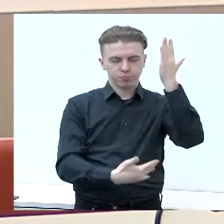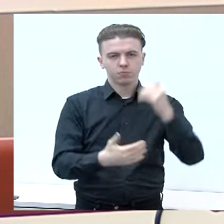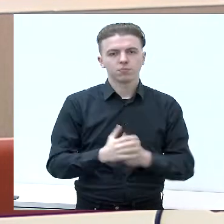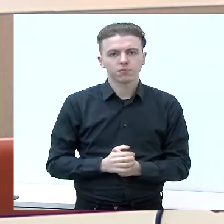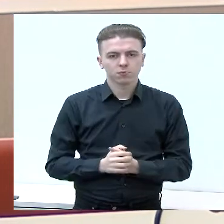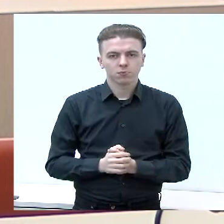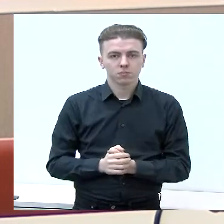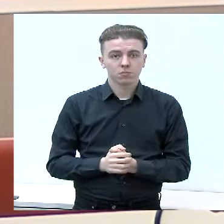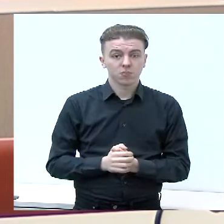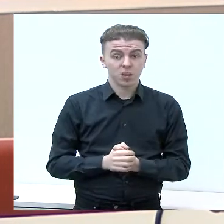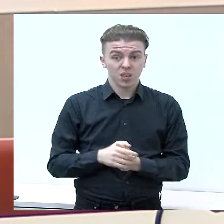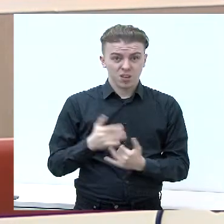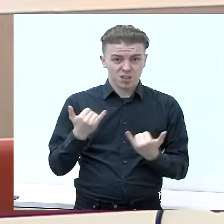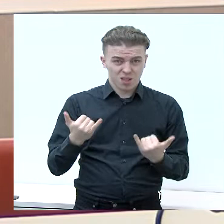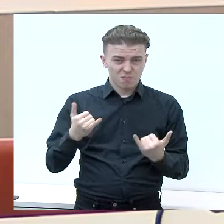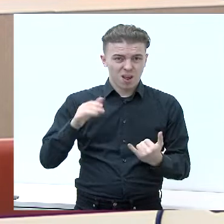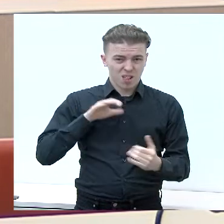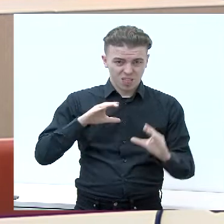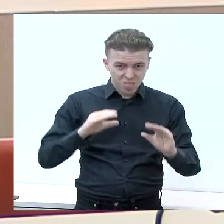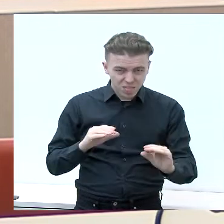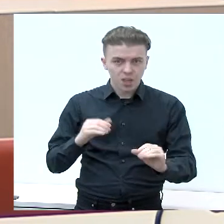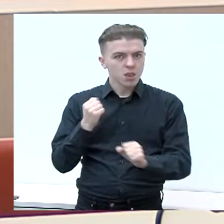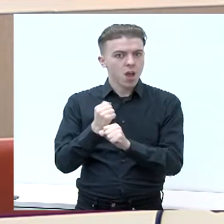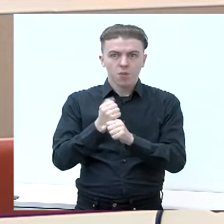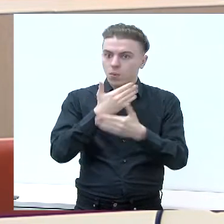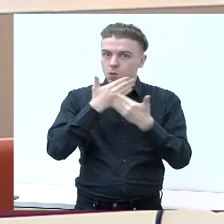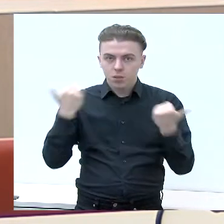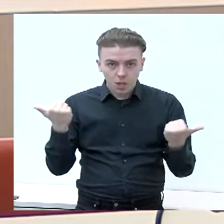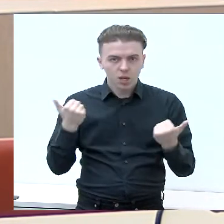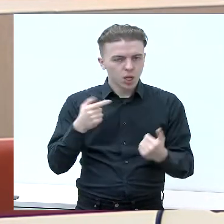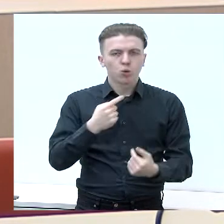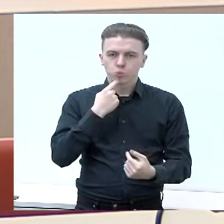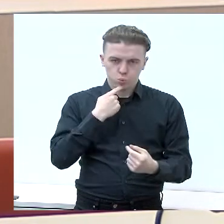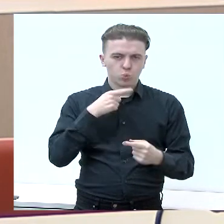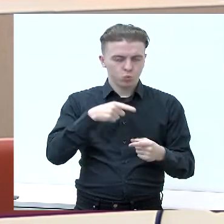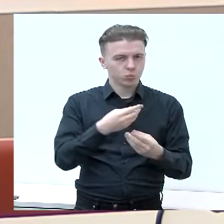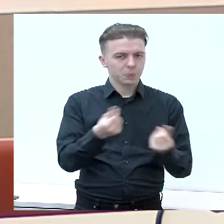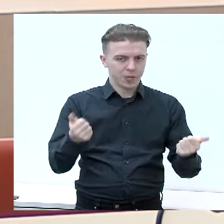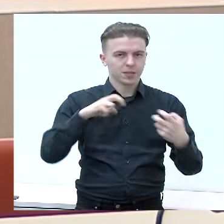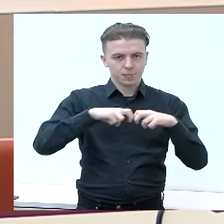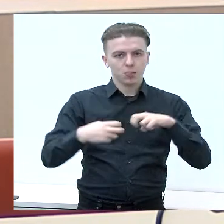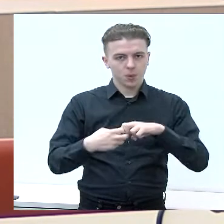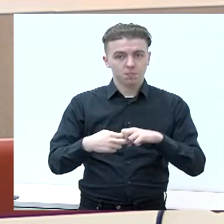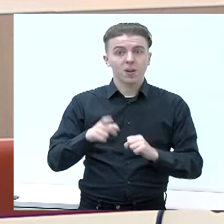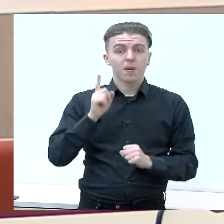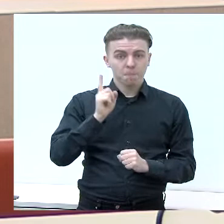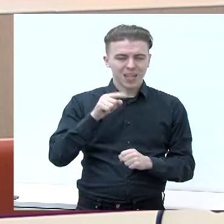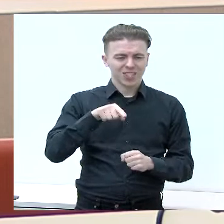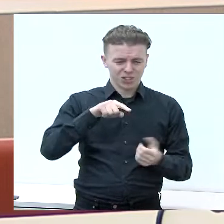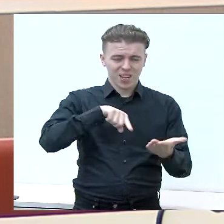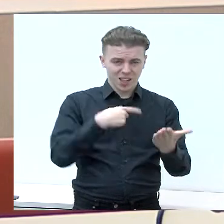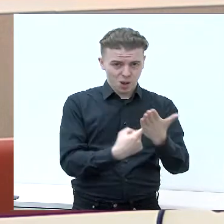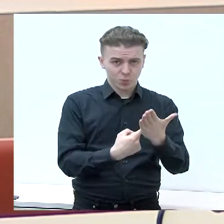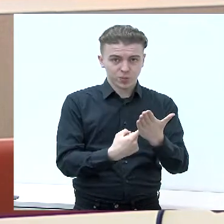Nedarbas kalbaryjoja ir algūs yra skaudi pravaliama ir sunkiai sprendžiama. Bet spriedami šią klausimą,